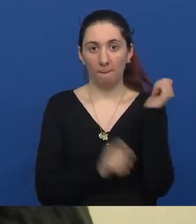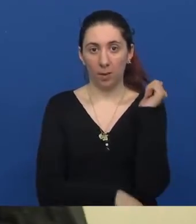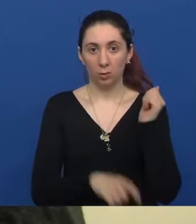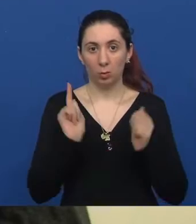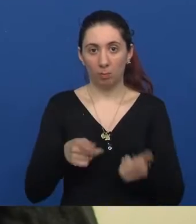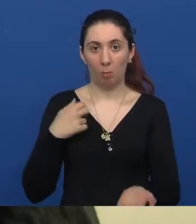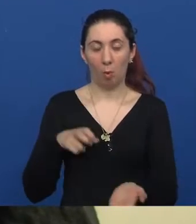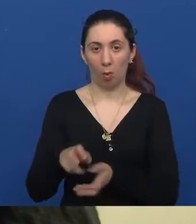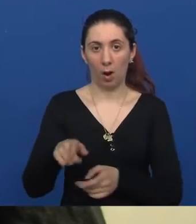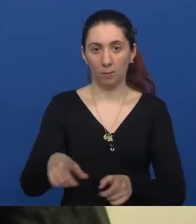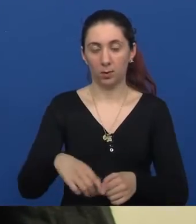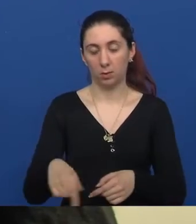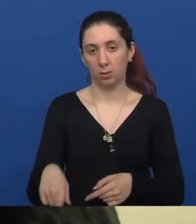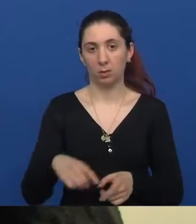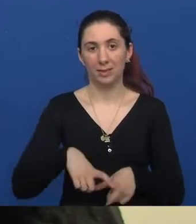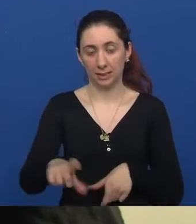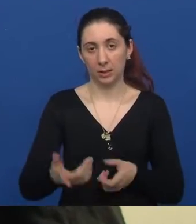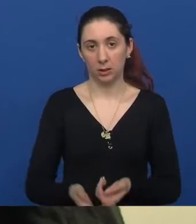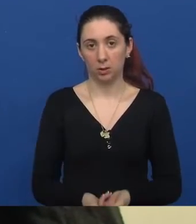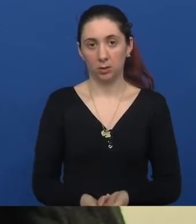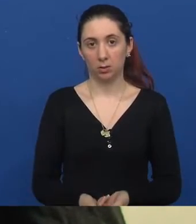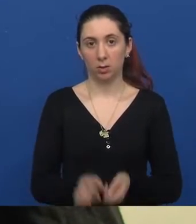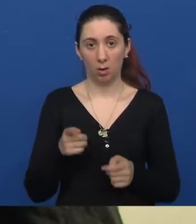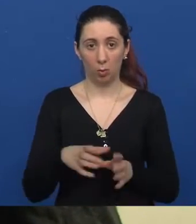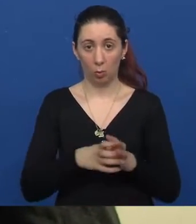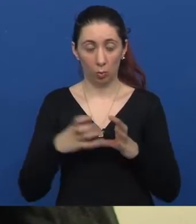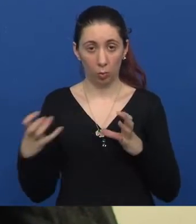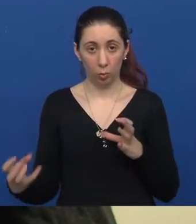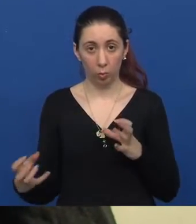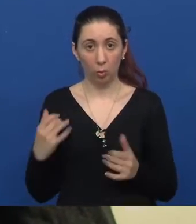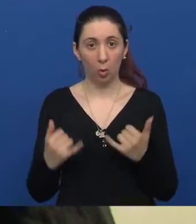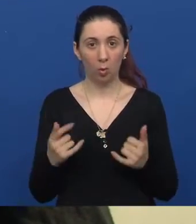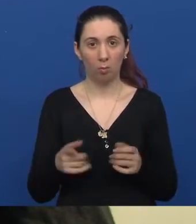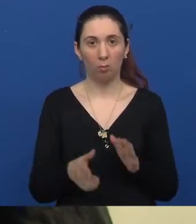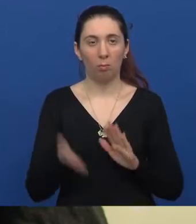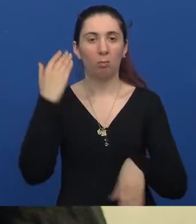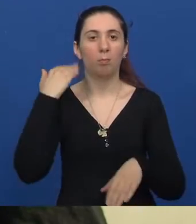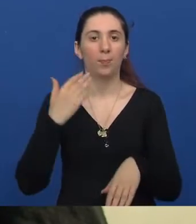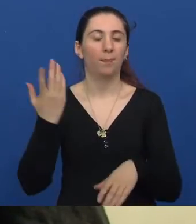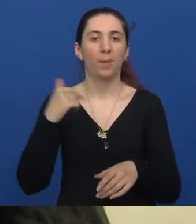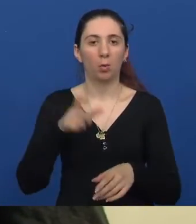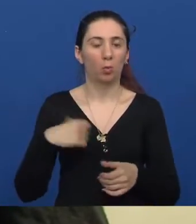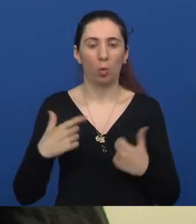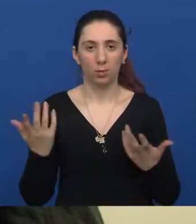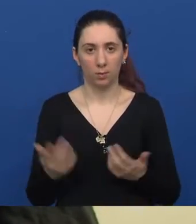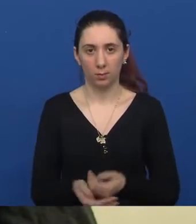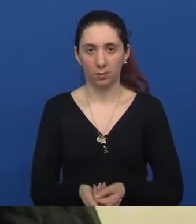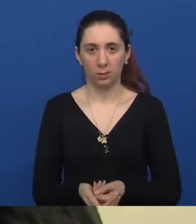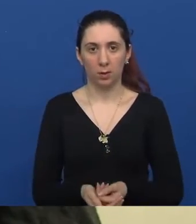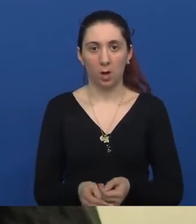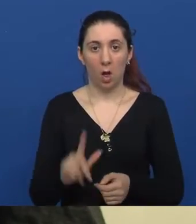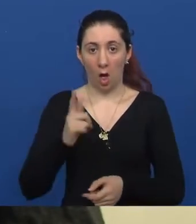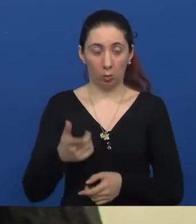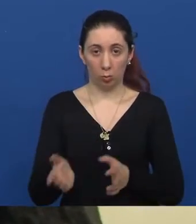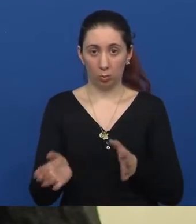prelaziti cestu. To je ovako već dugo ili... Unazad par godina, a sa ove druge